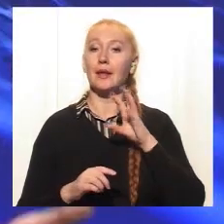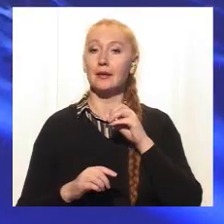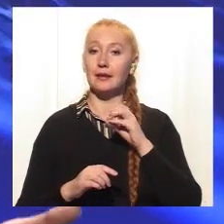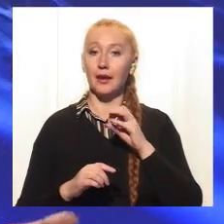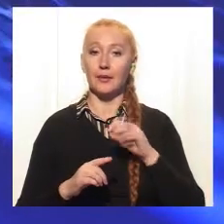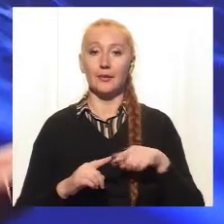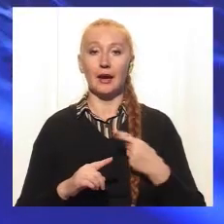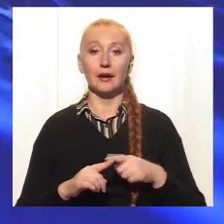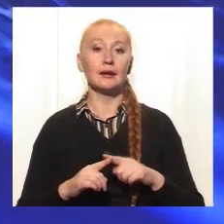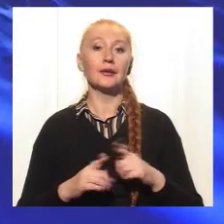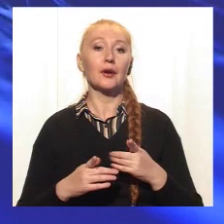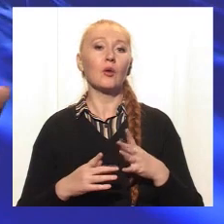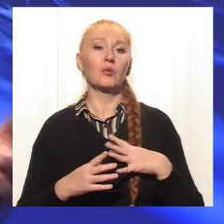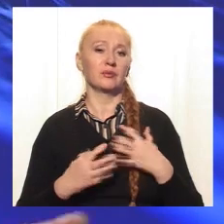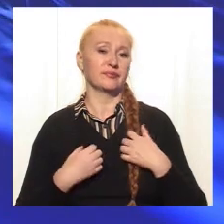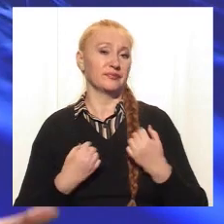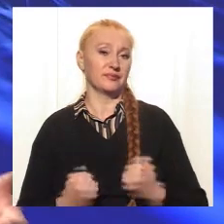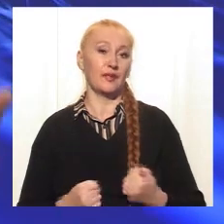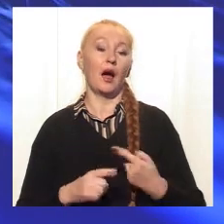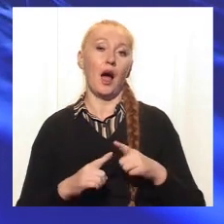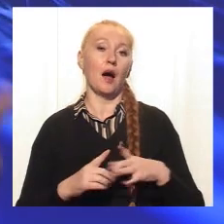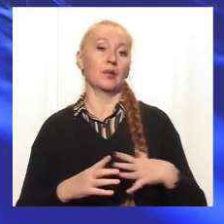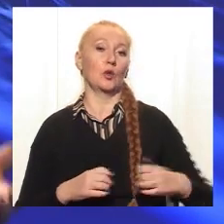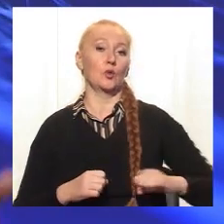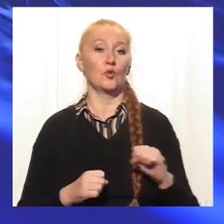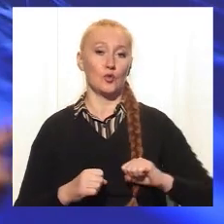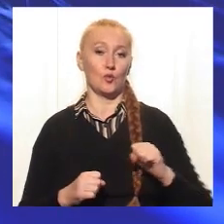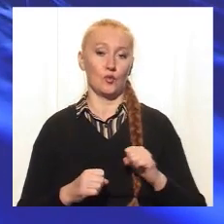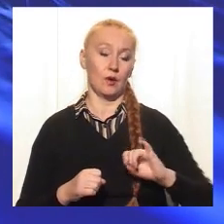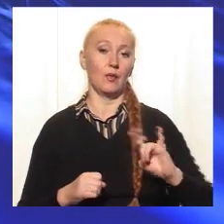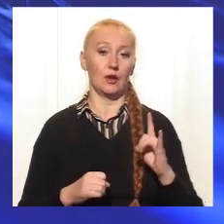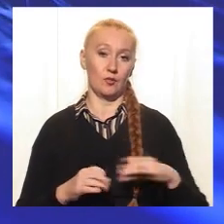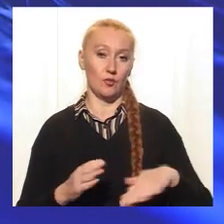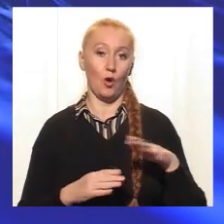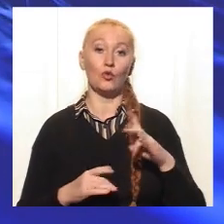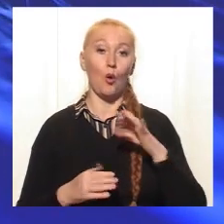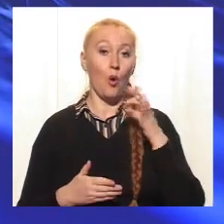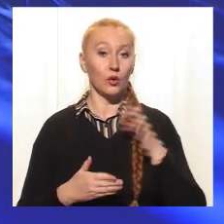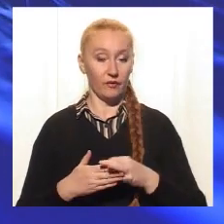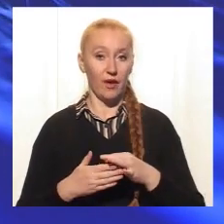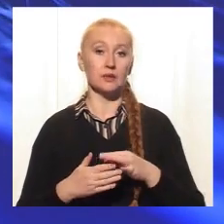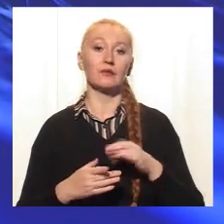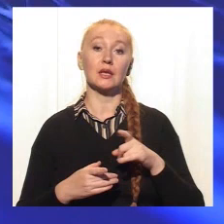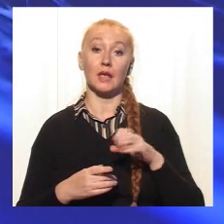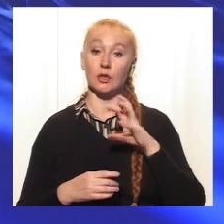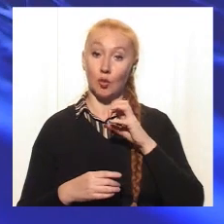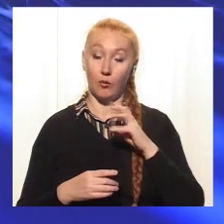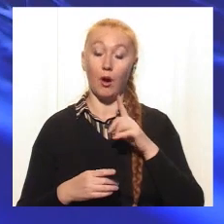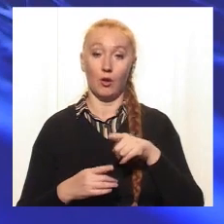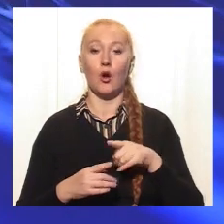не тягостю якою-то, а именно компаньоном і другом дитинку, але відповідальність за собаку нести родителі.